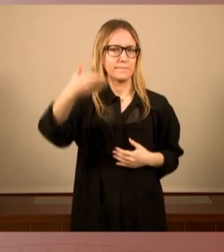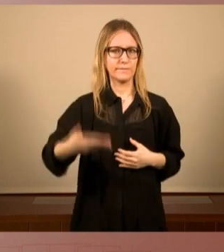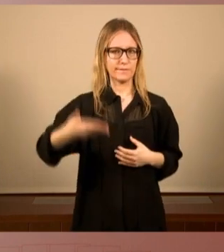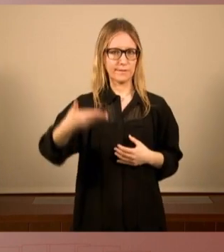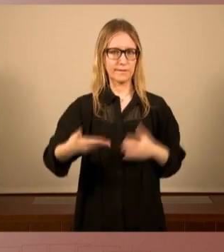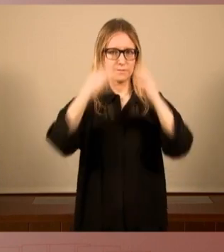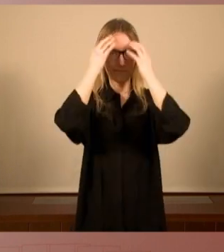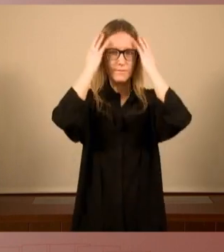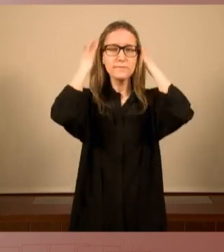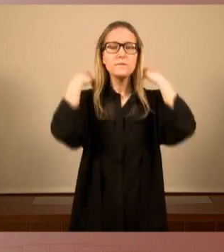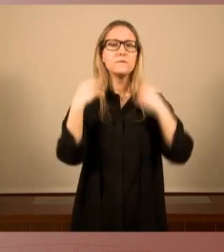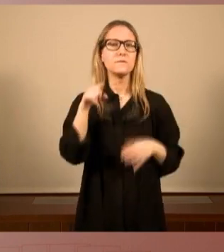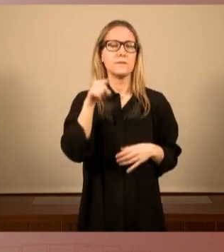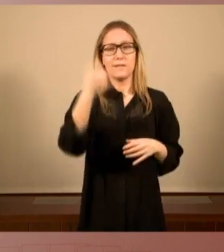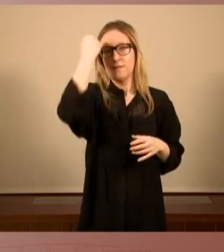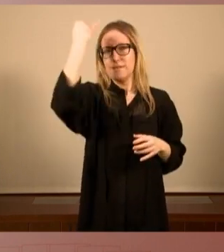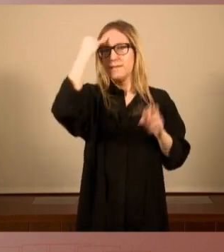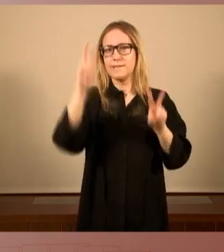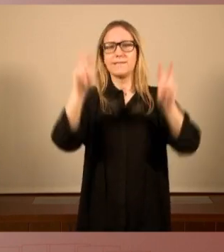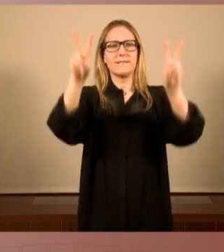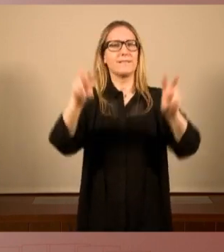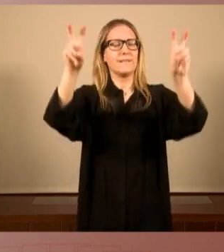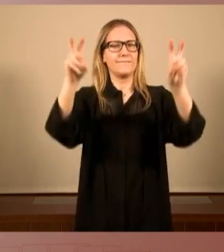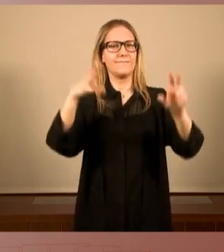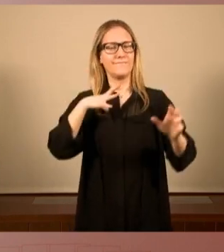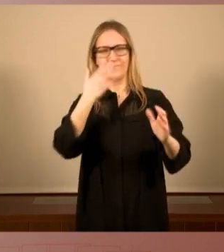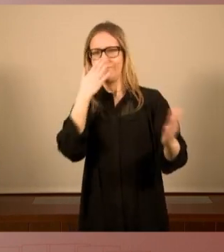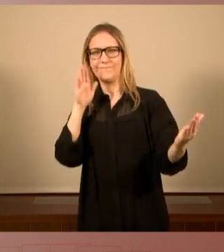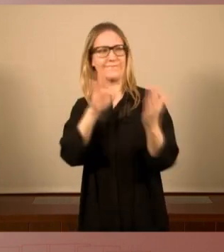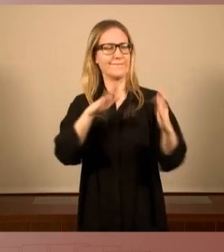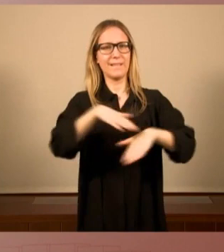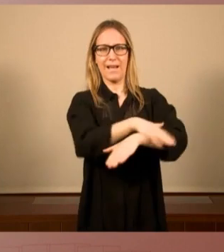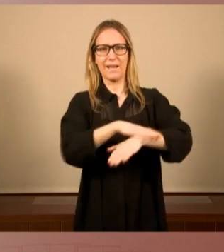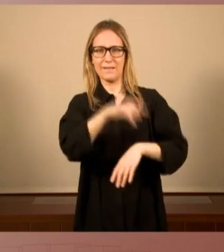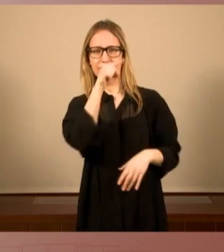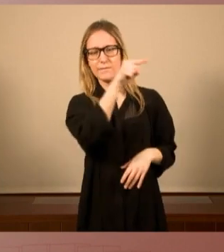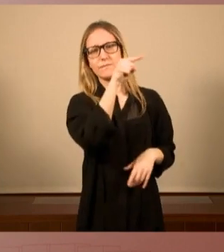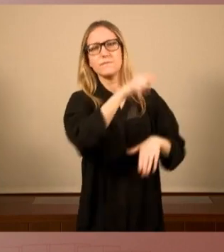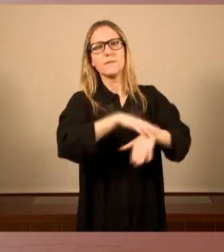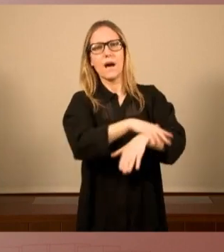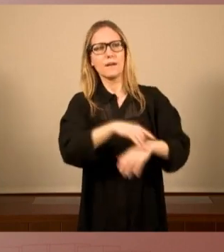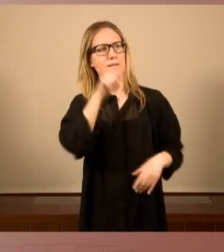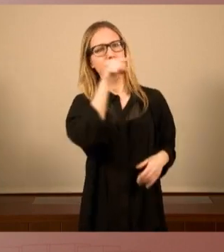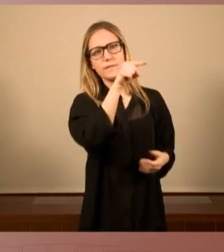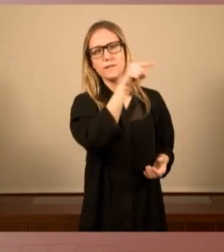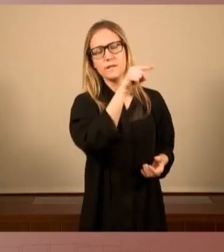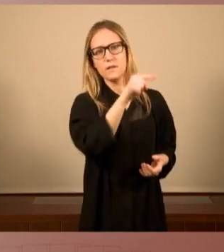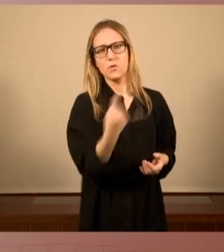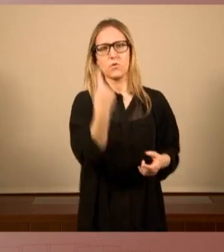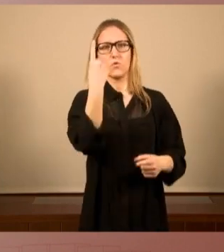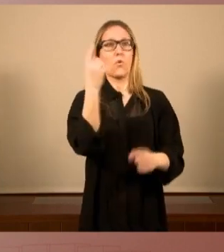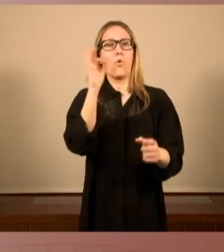quan aquestes iniciatives es troben en una administració, en un Parlament,